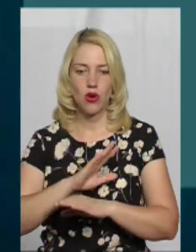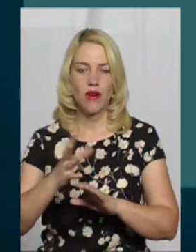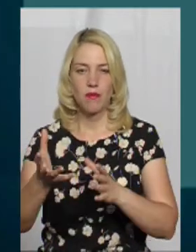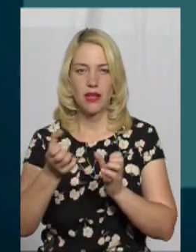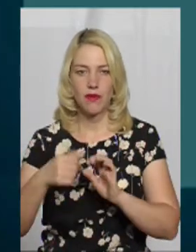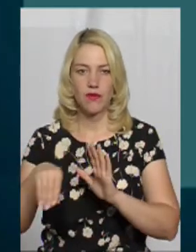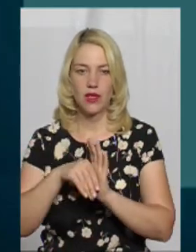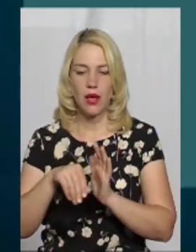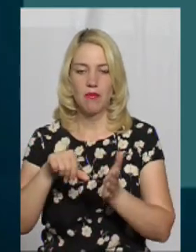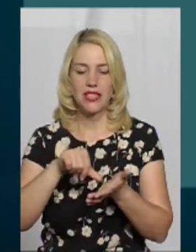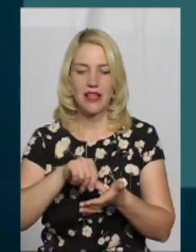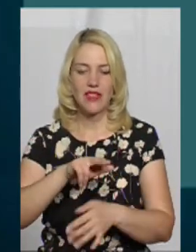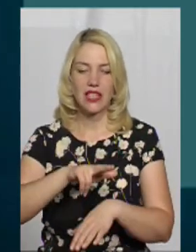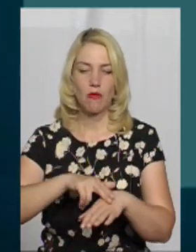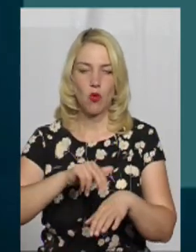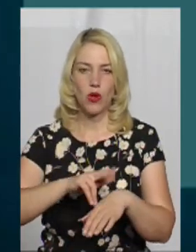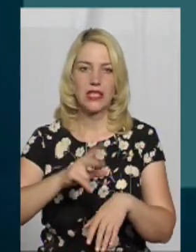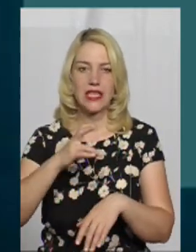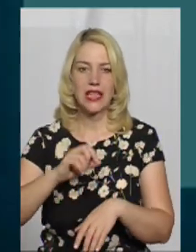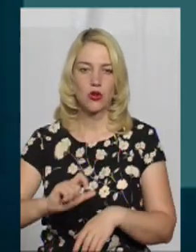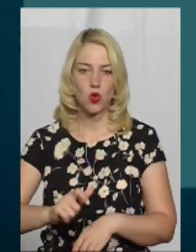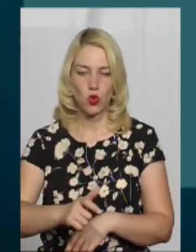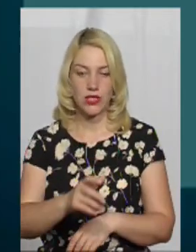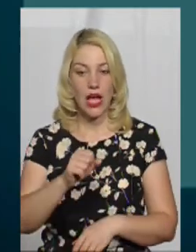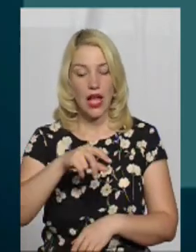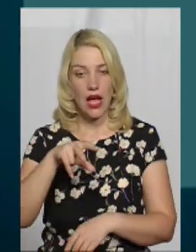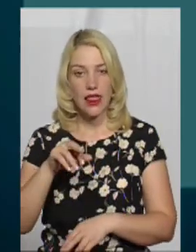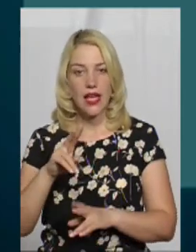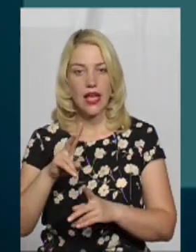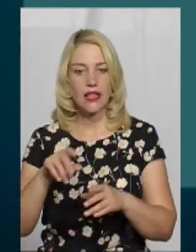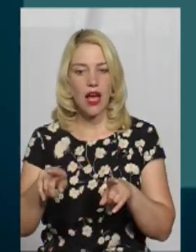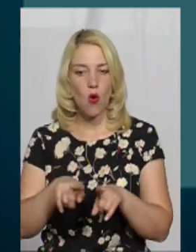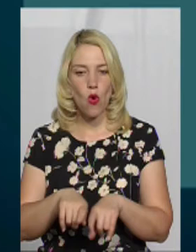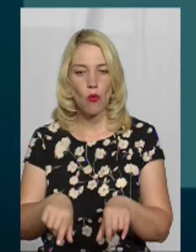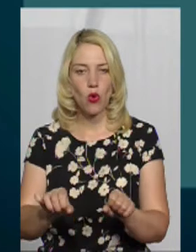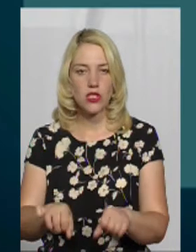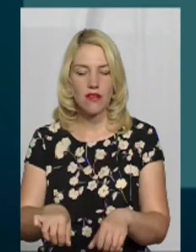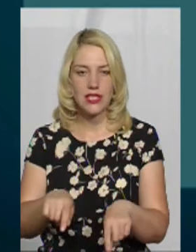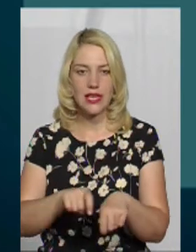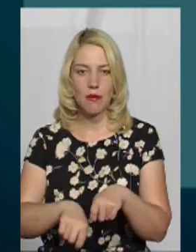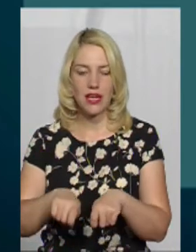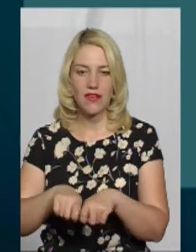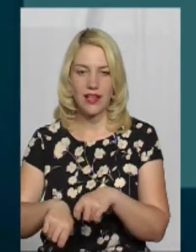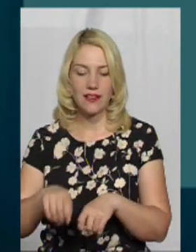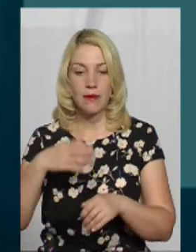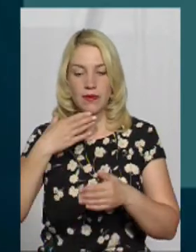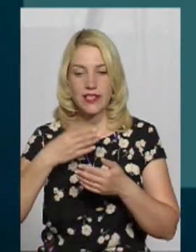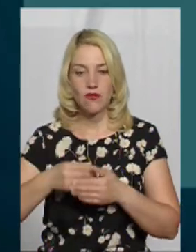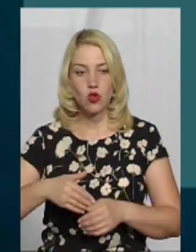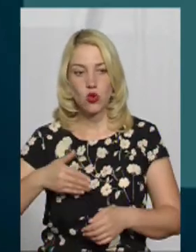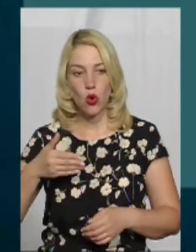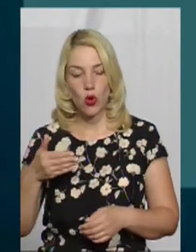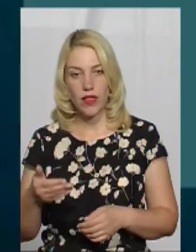для представників поліції на дорозі. Але як такої можливості перевіряти зі своєї сторони